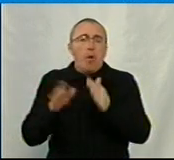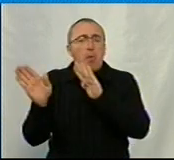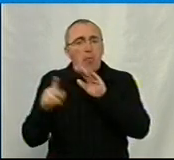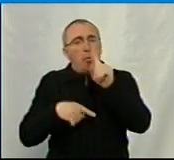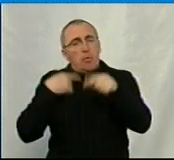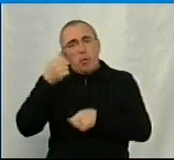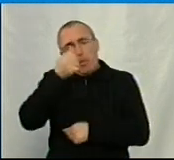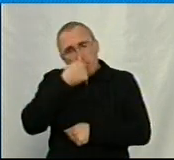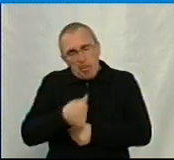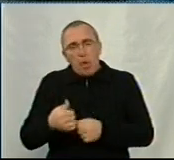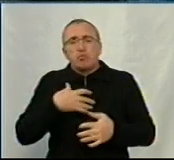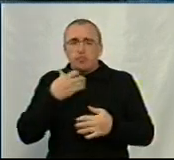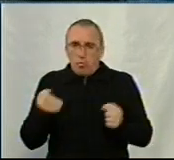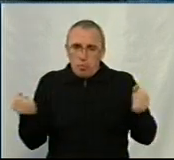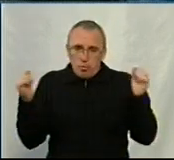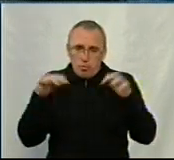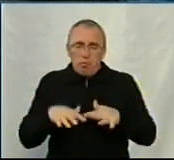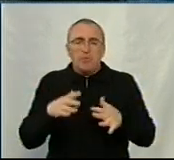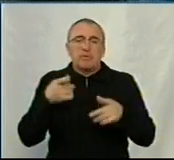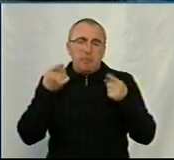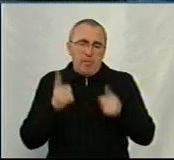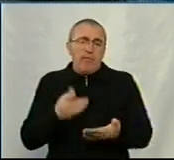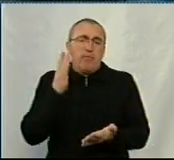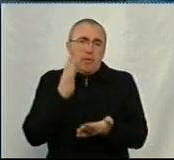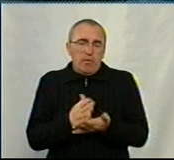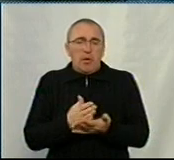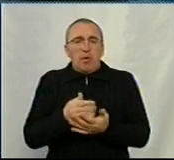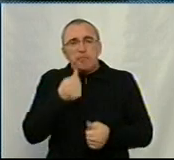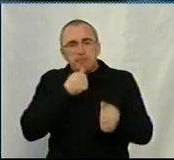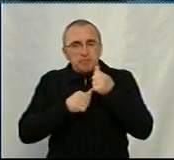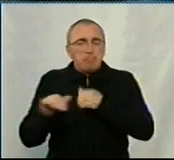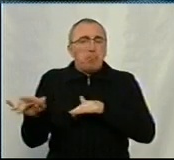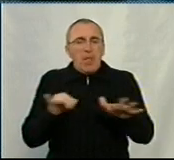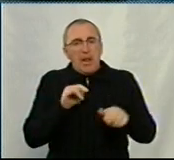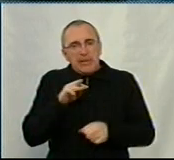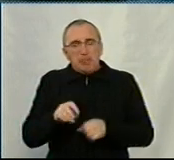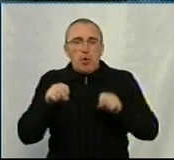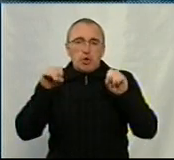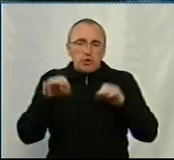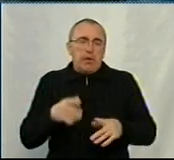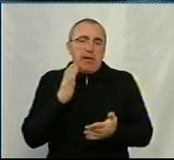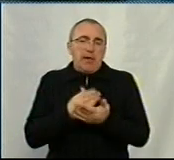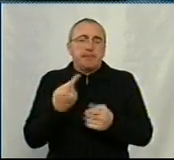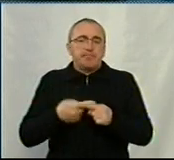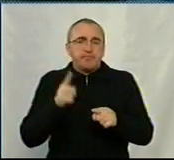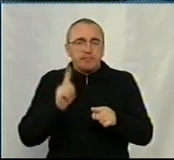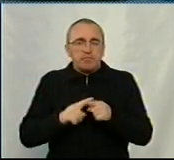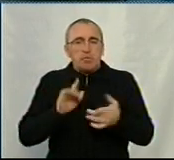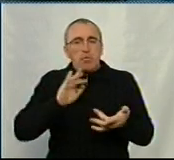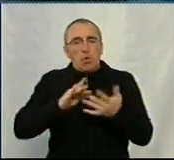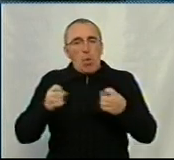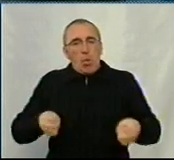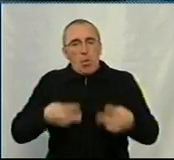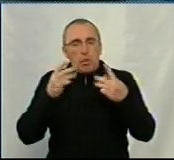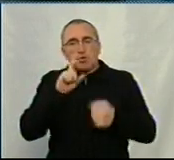наступний місяць знову це робиться? Ну, насправді, є вже опробовані механізми і рішення. Є така платформа онлайн під